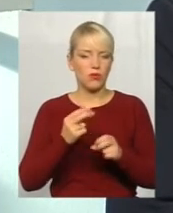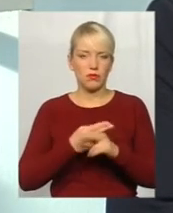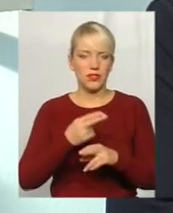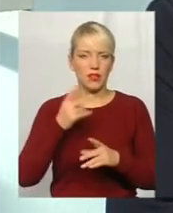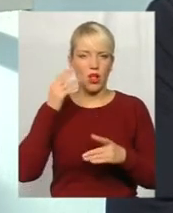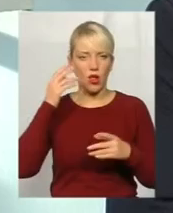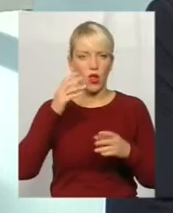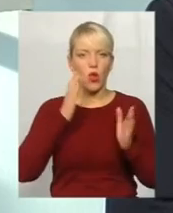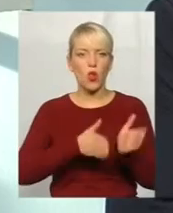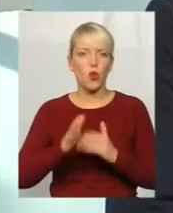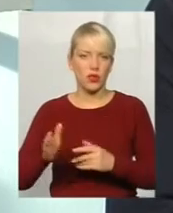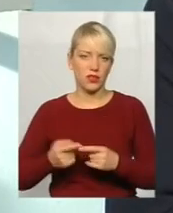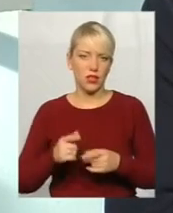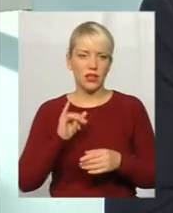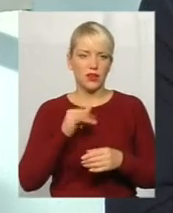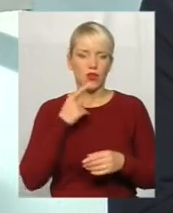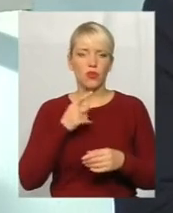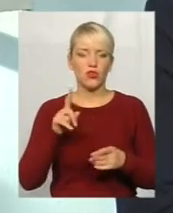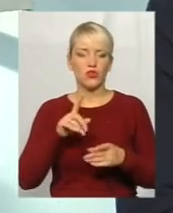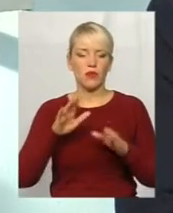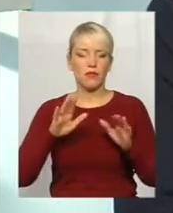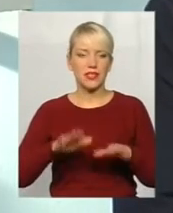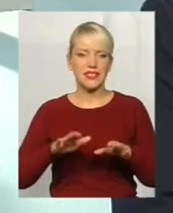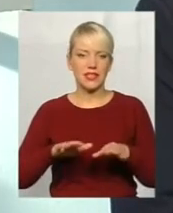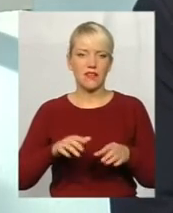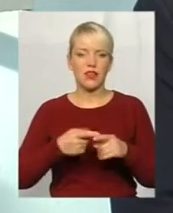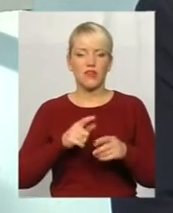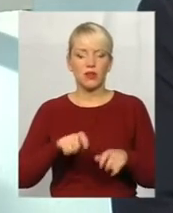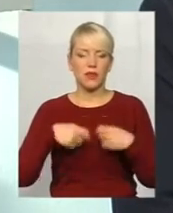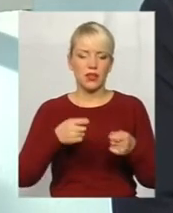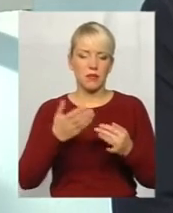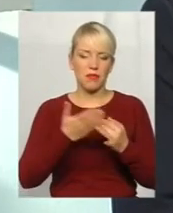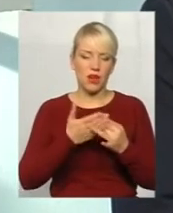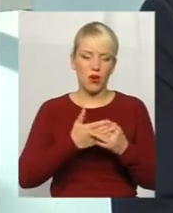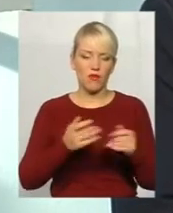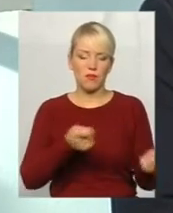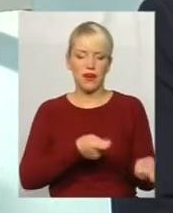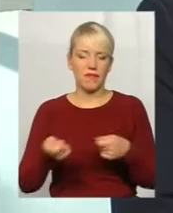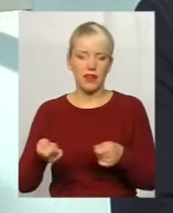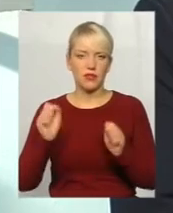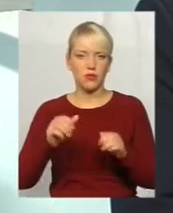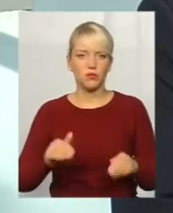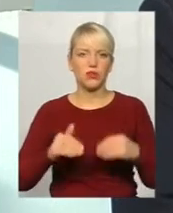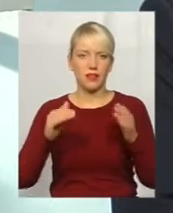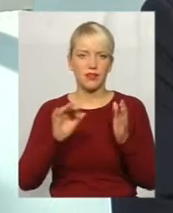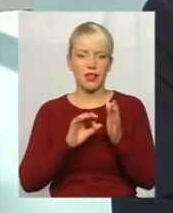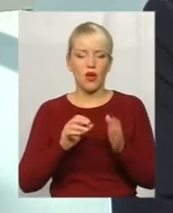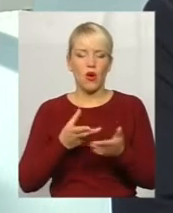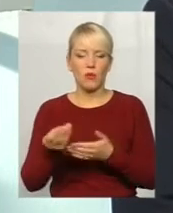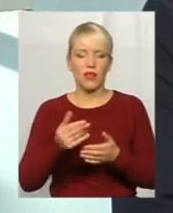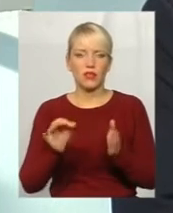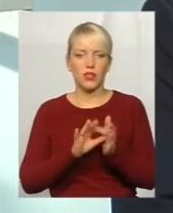самоврядування має кошти, тому їм можна передати пільгове перевезення, піднять п'ять раз оплату за електронергію, передати